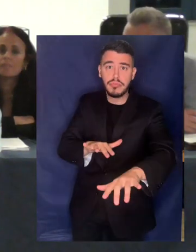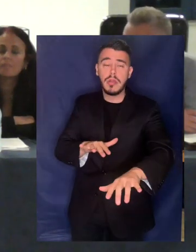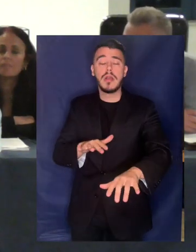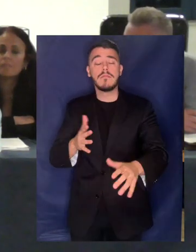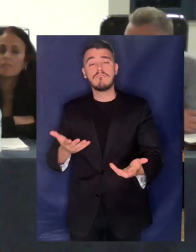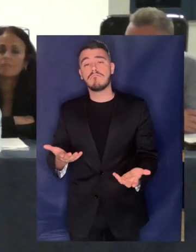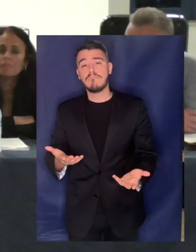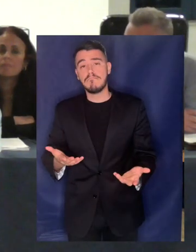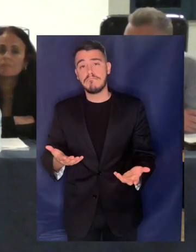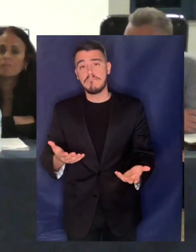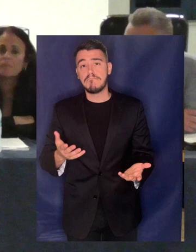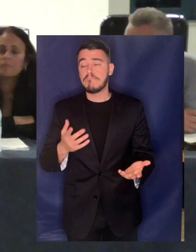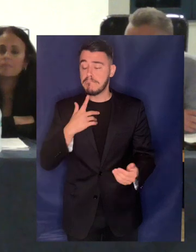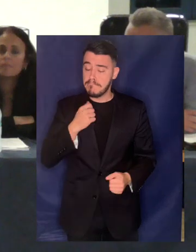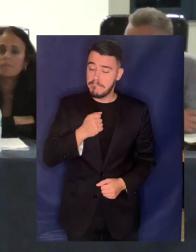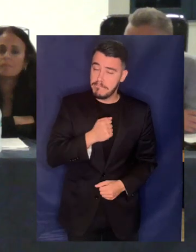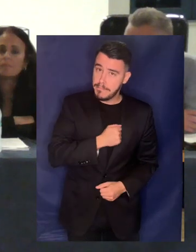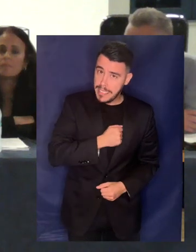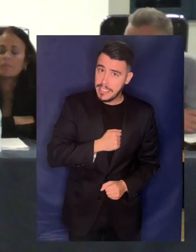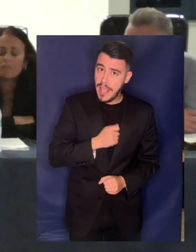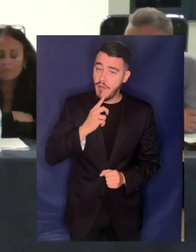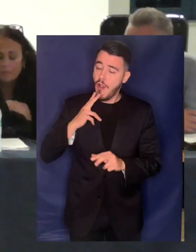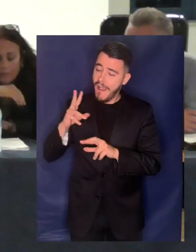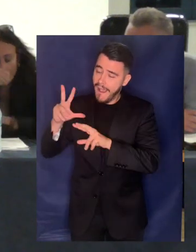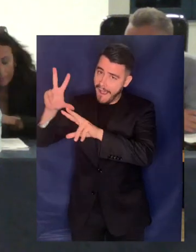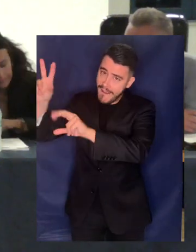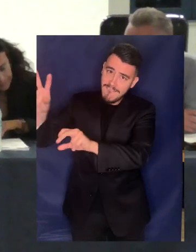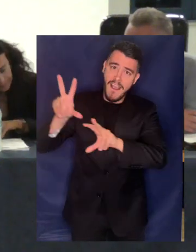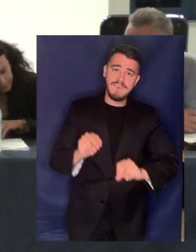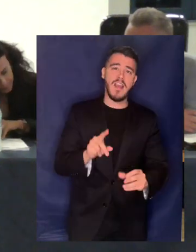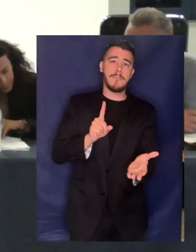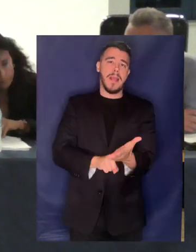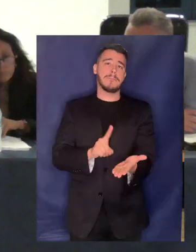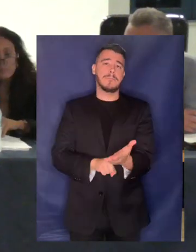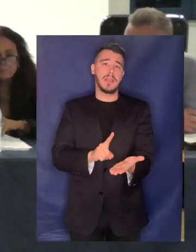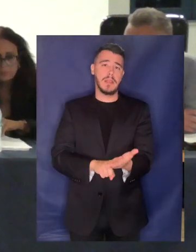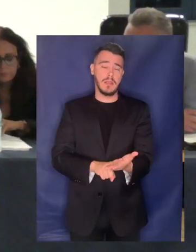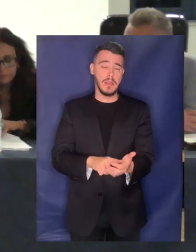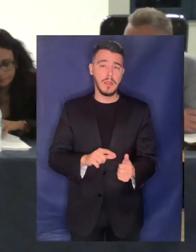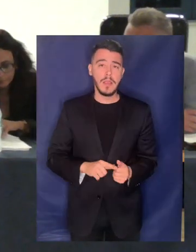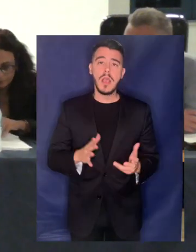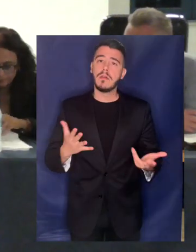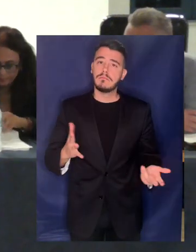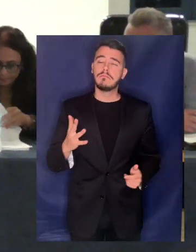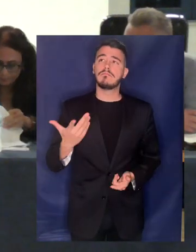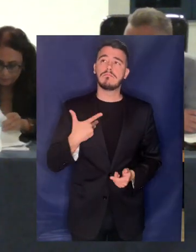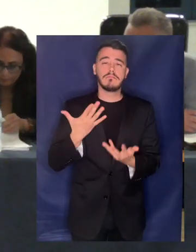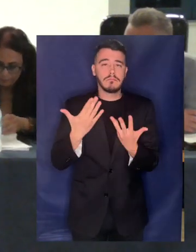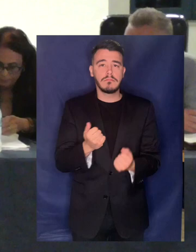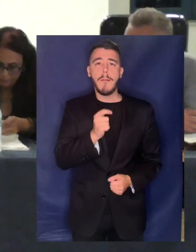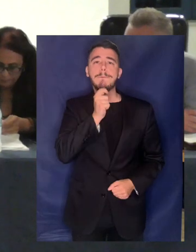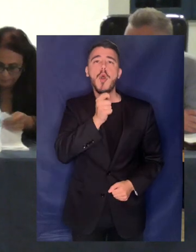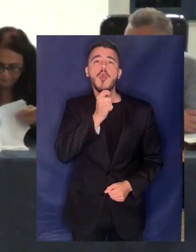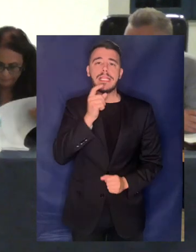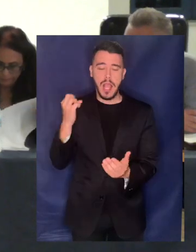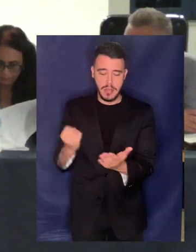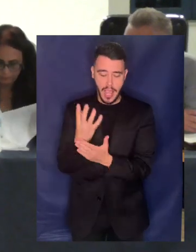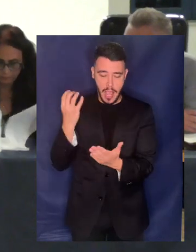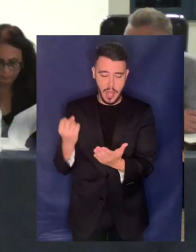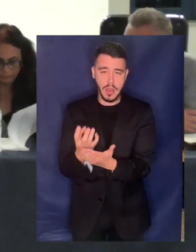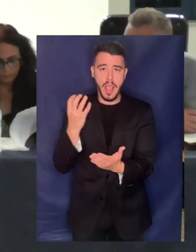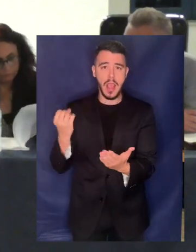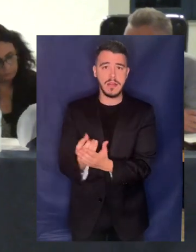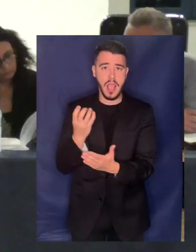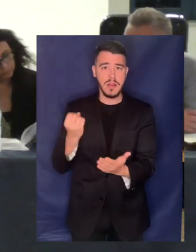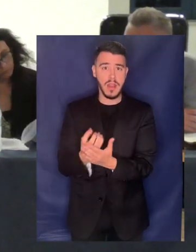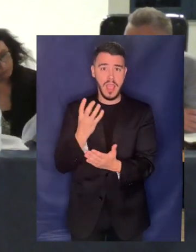να το δούμε και πιστεύω ότι θα γίνει Βλέπουμε τις πολιτικές εξελίξεις που υπάρχουν πάνω στο θέμα του νερού Έχουμε ζήσει μια